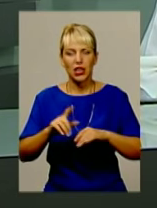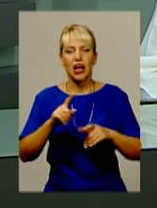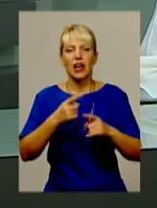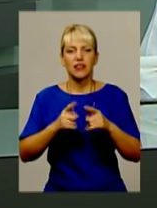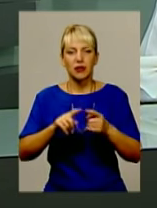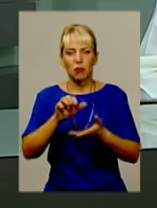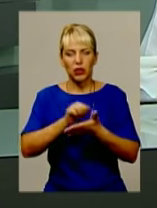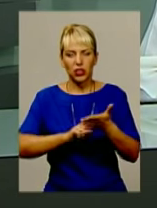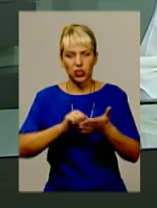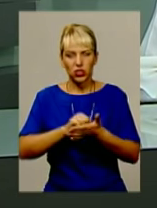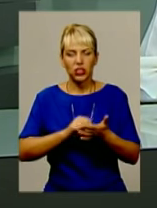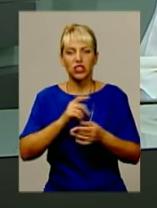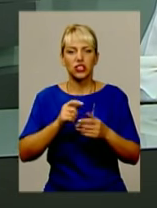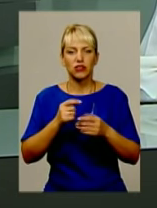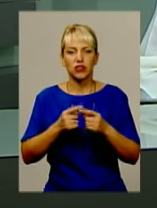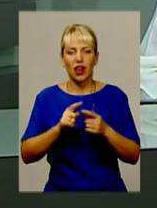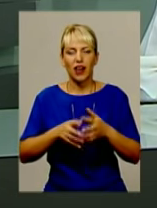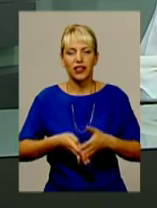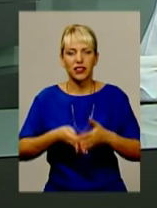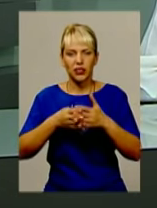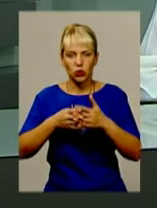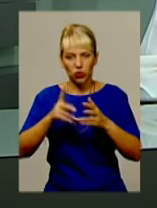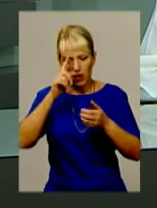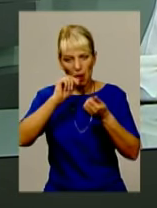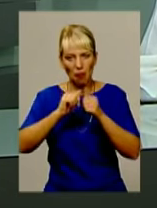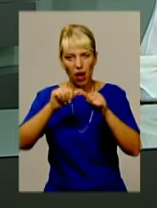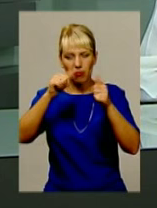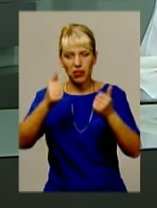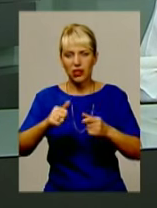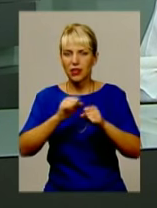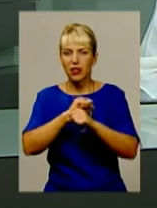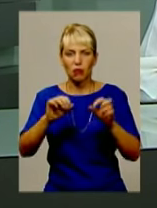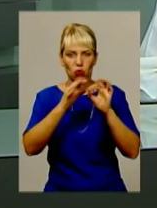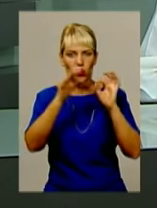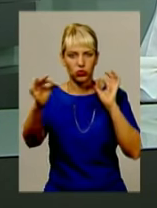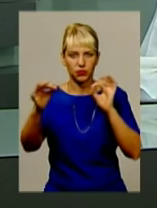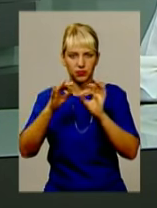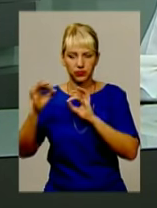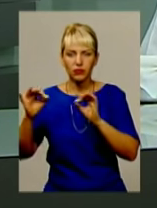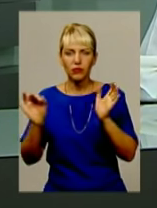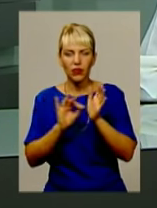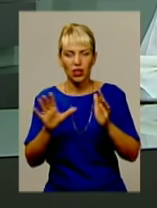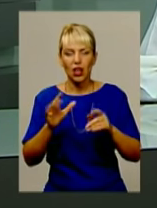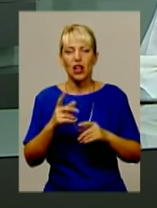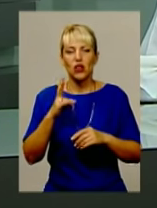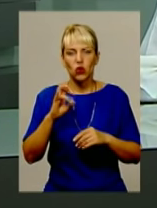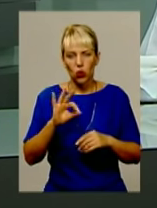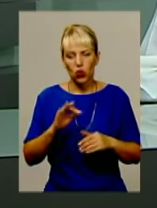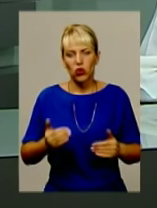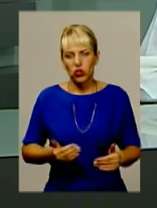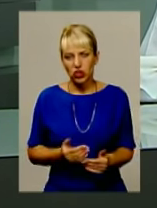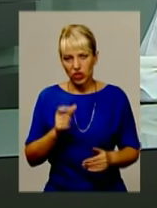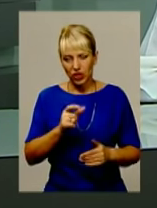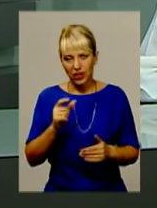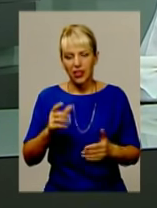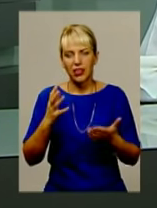історичні пам'ятки в центрі селища. Над ними не можна проводити повітряні лінії електропередач. Але жителі Антонін знайшли